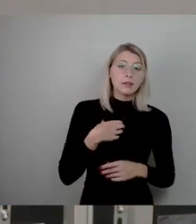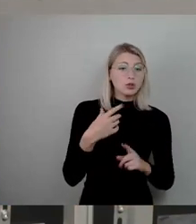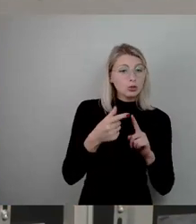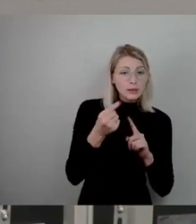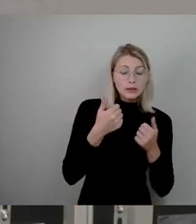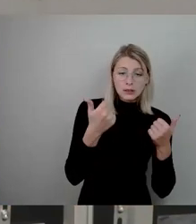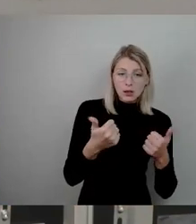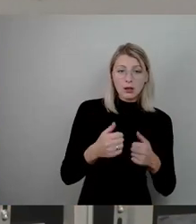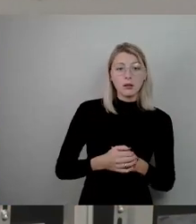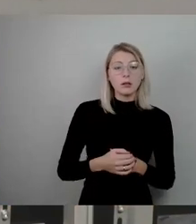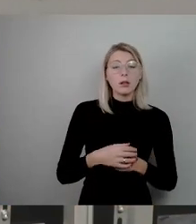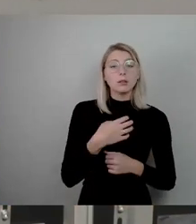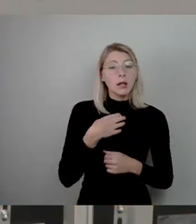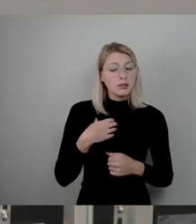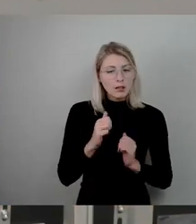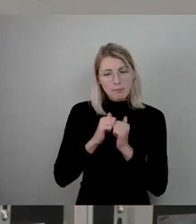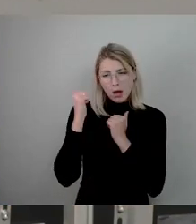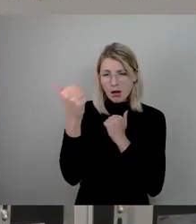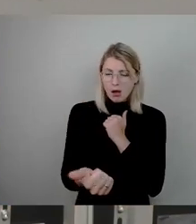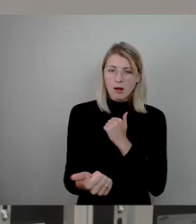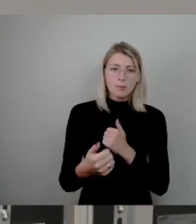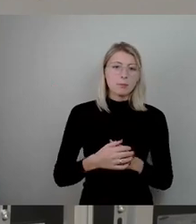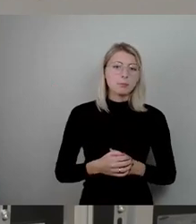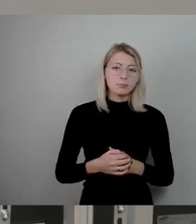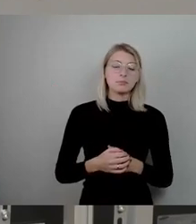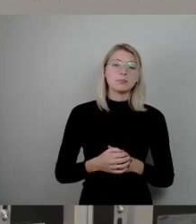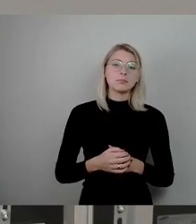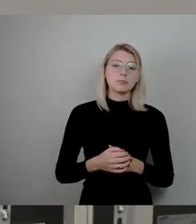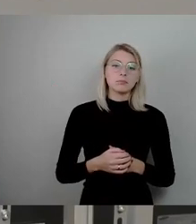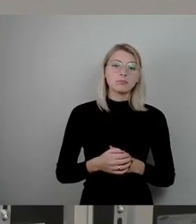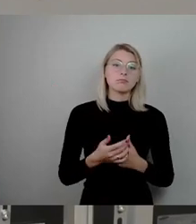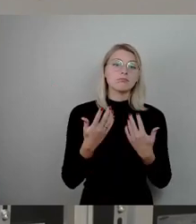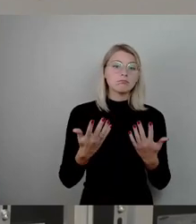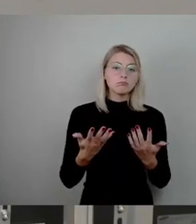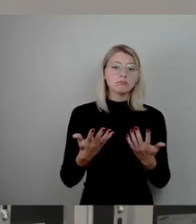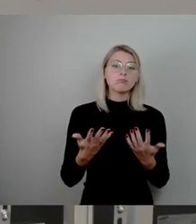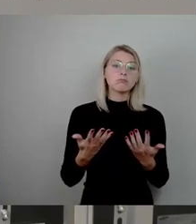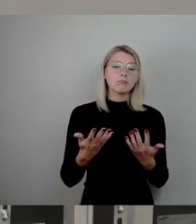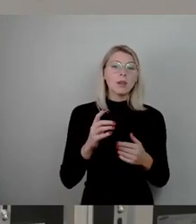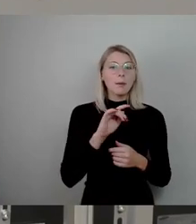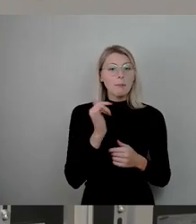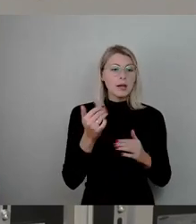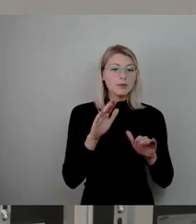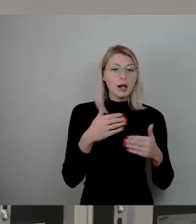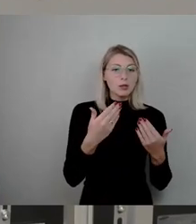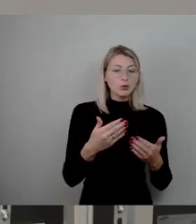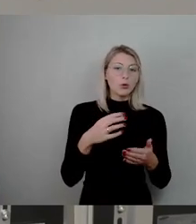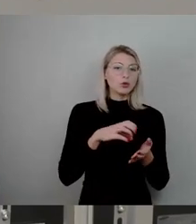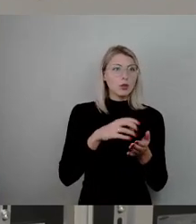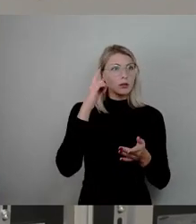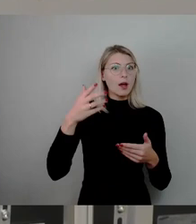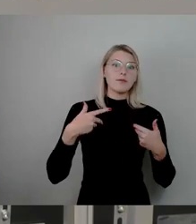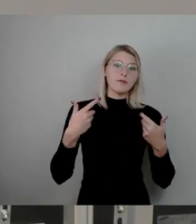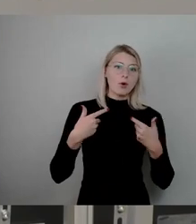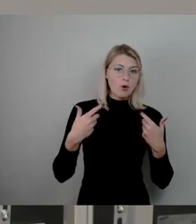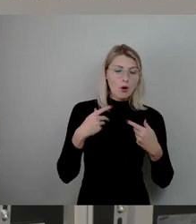Dresden ist der Rangliste auf dem ersten Platz zu finden. Das ist in den meisten Fällen wird uns das ja als Stadtrat freuen. Es gibt aber auch Konstellationen, wo